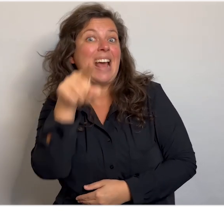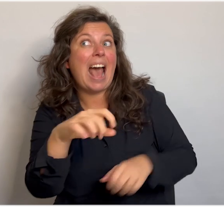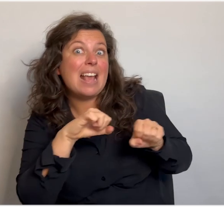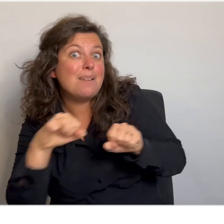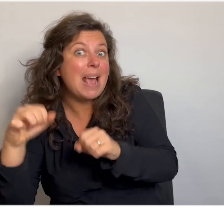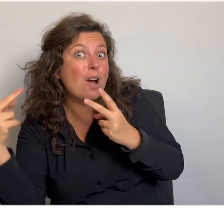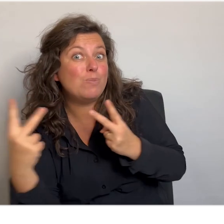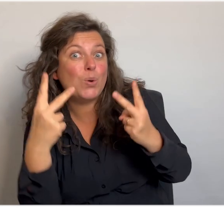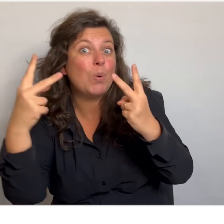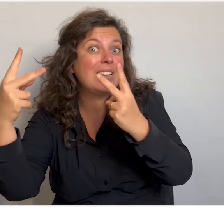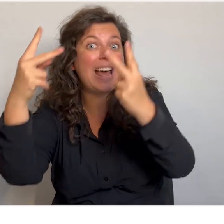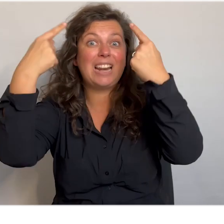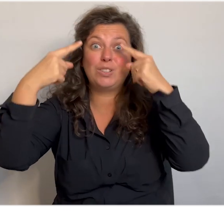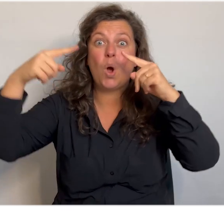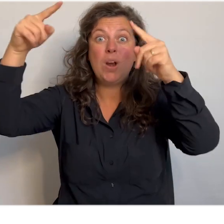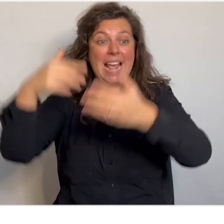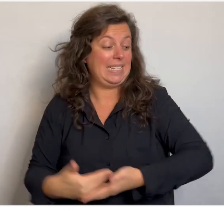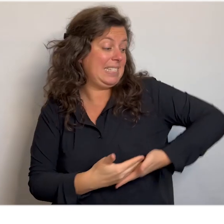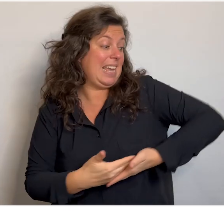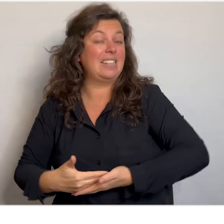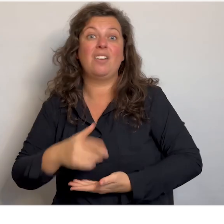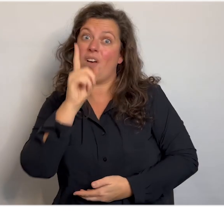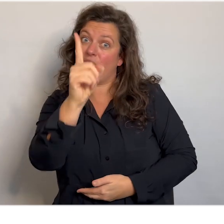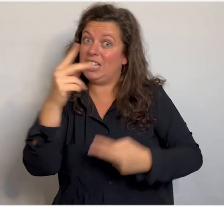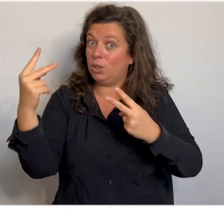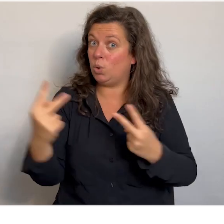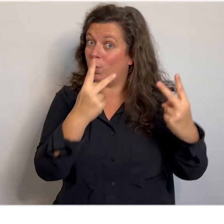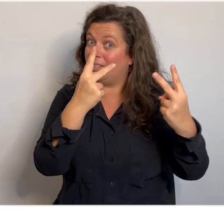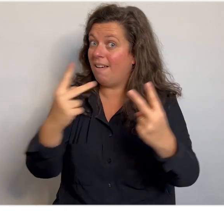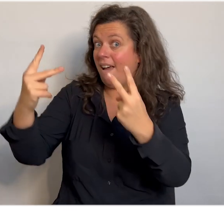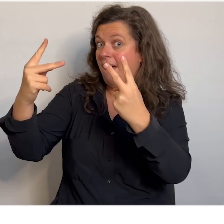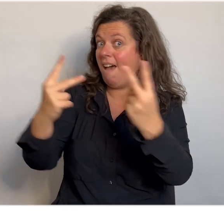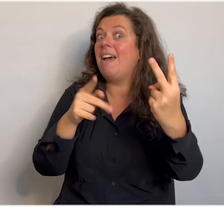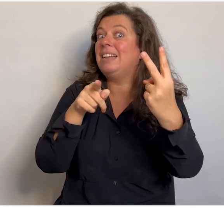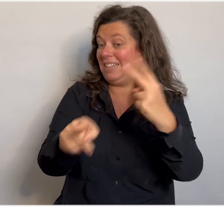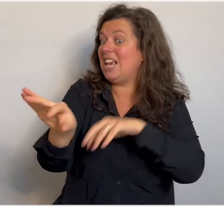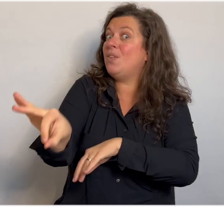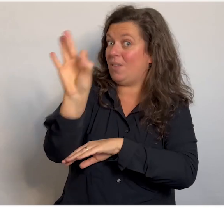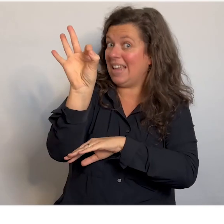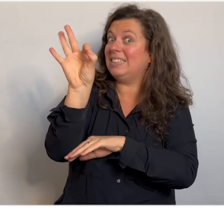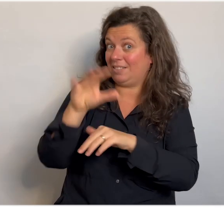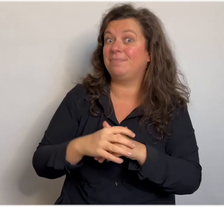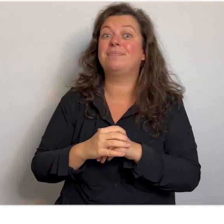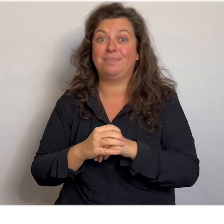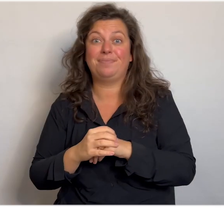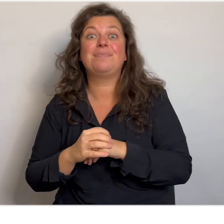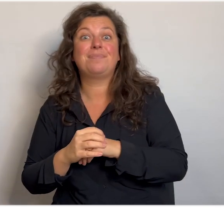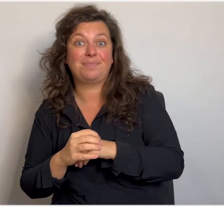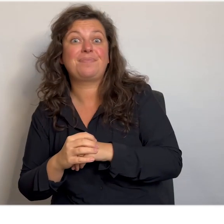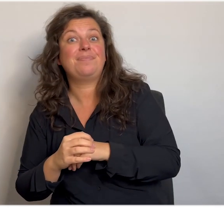Ga je mee op zoek naar het koningskind? Want wie zoekt, die wint.